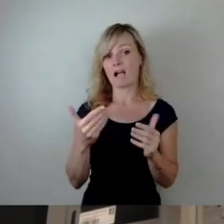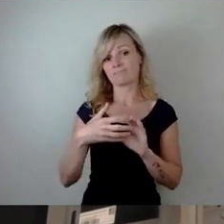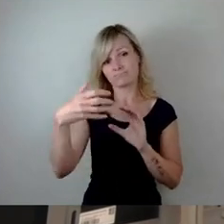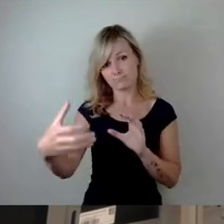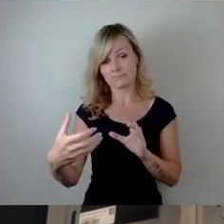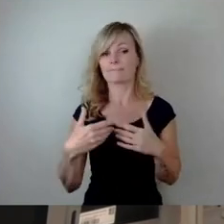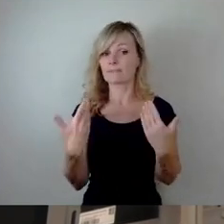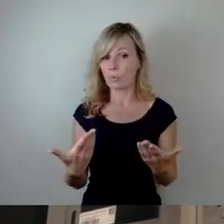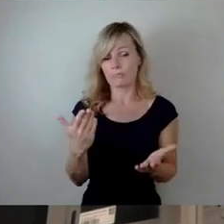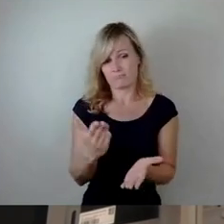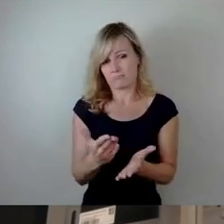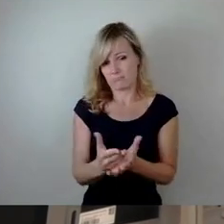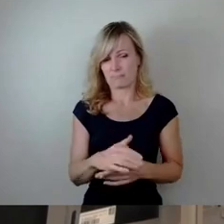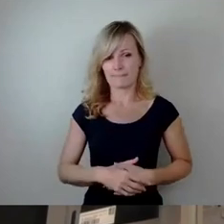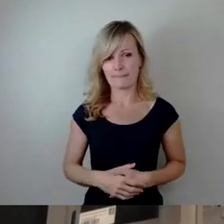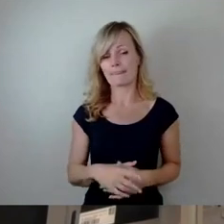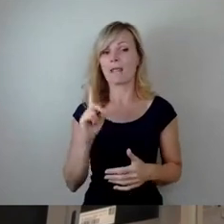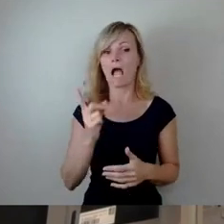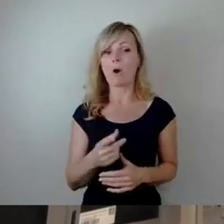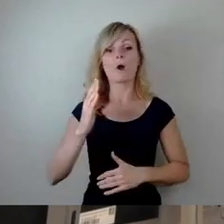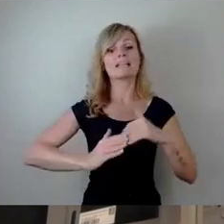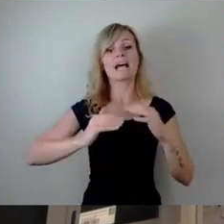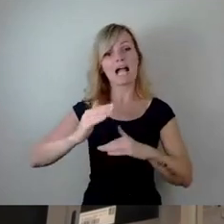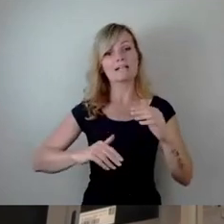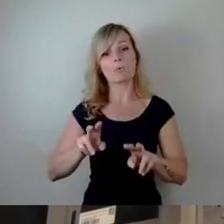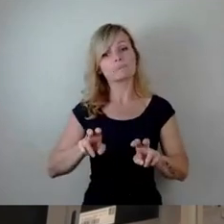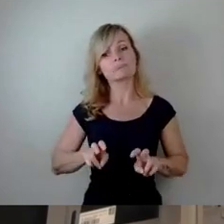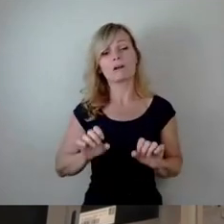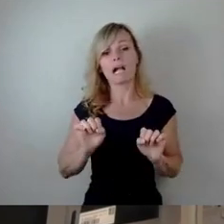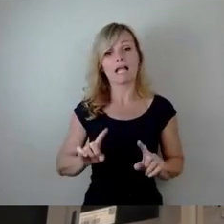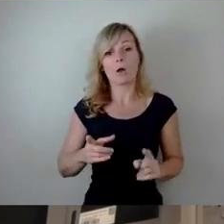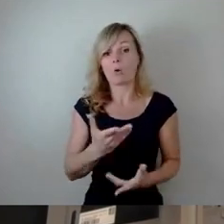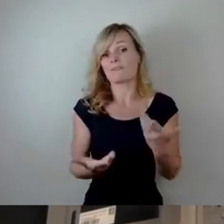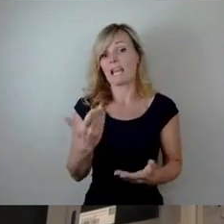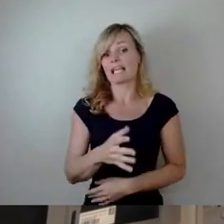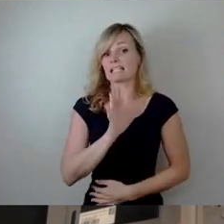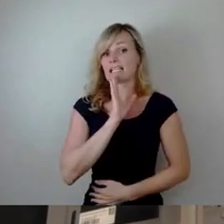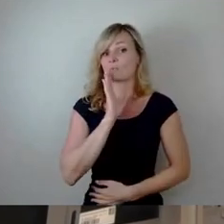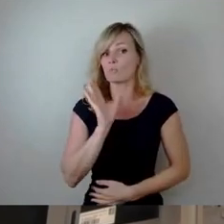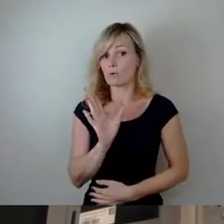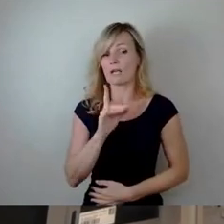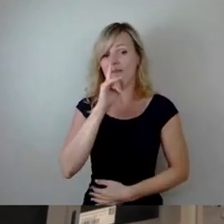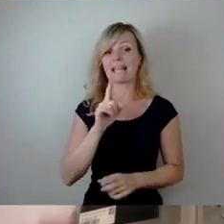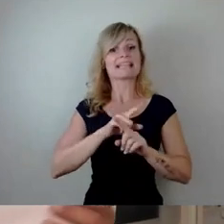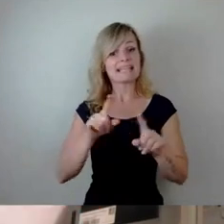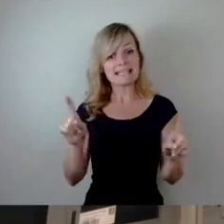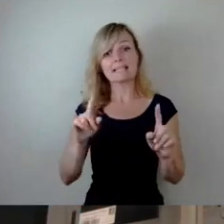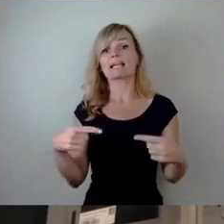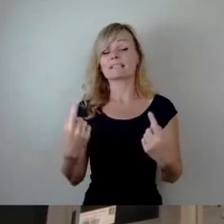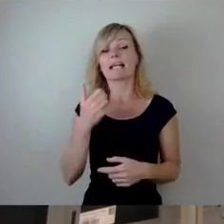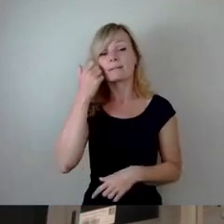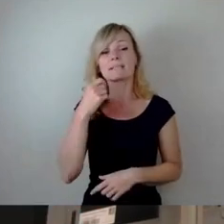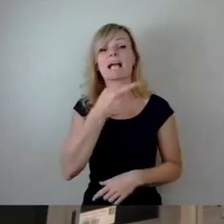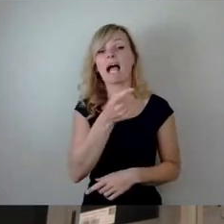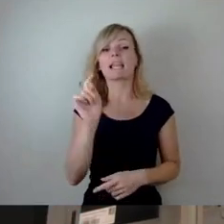man kann auch den Weg der Enthaltung gehen vielleicht, reicht das dann? Und wenn nicht, dann bitte alle da draußen